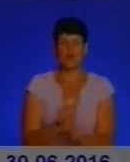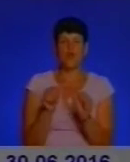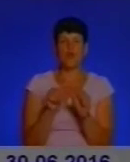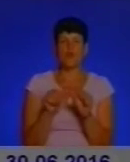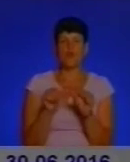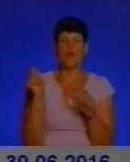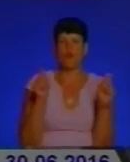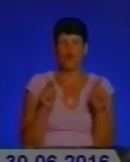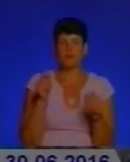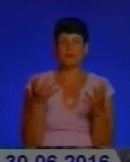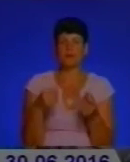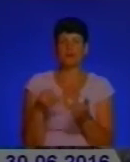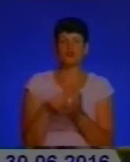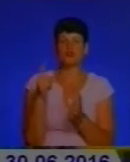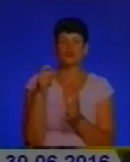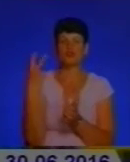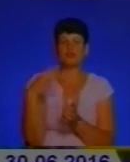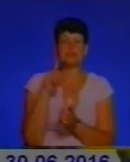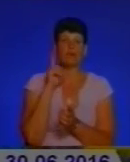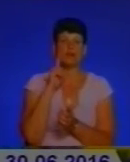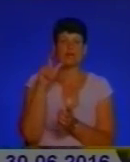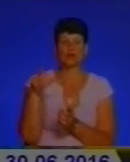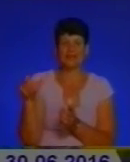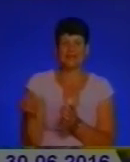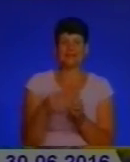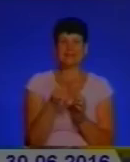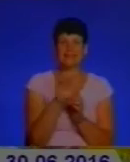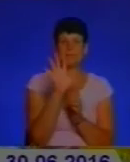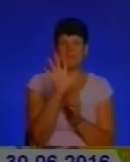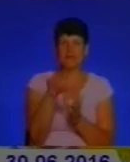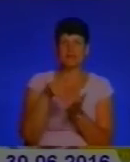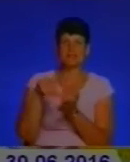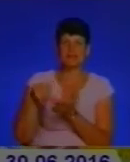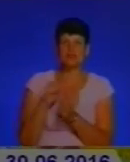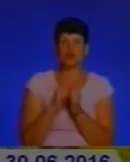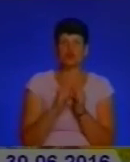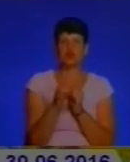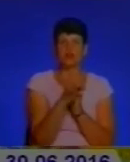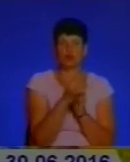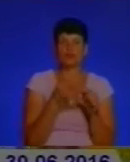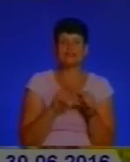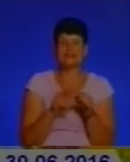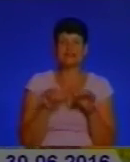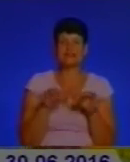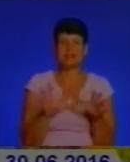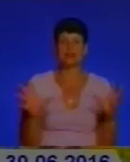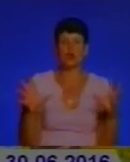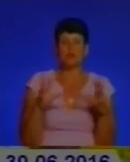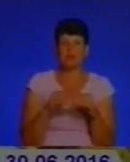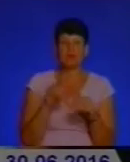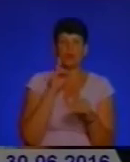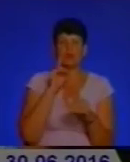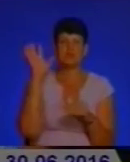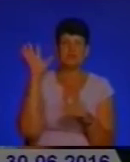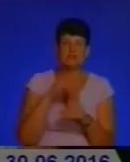беруть участь 120 молодих людей. Серед них по 5 представників з кожного району. Такий захід об'єднує молоді всієї області та